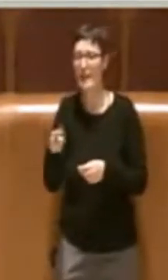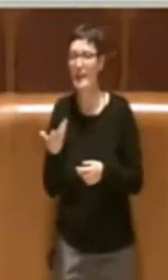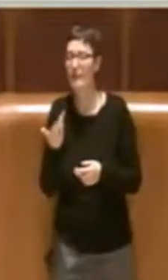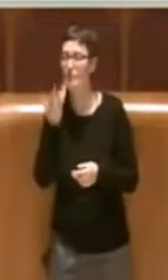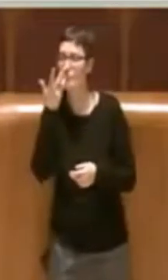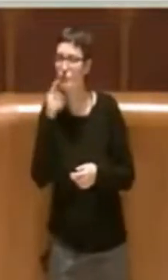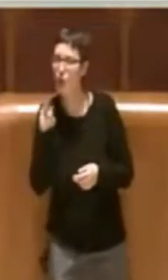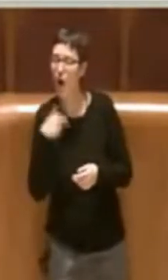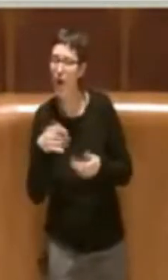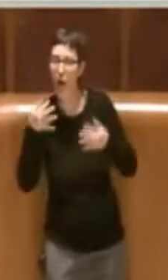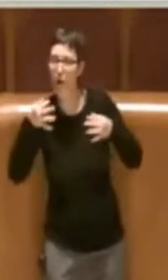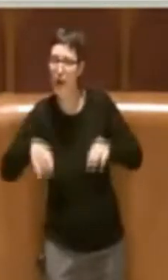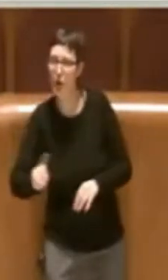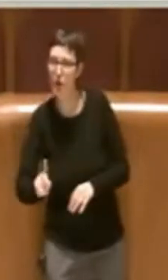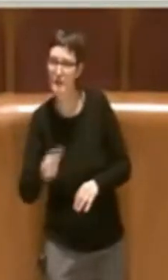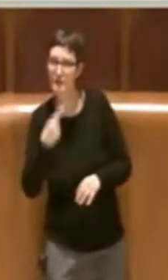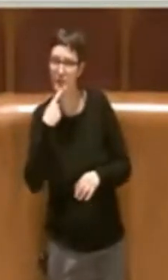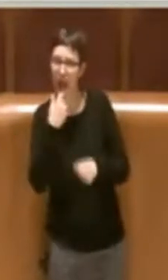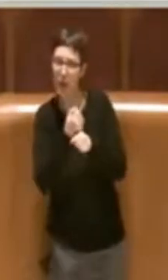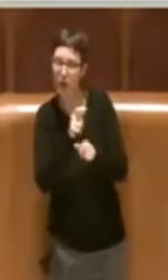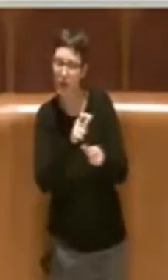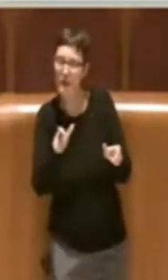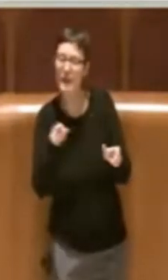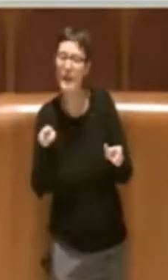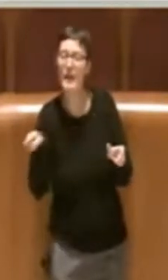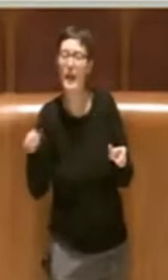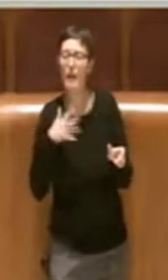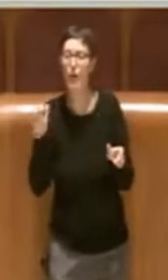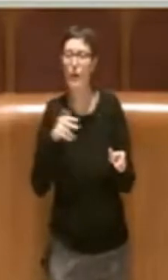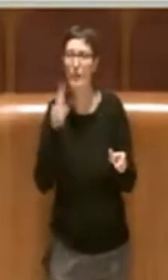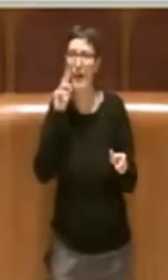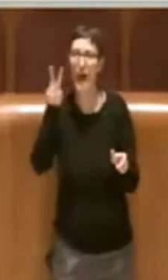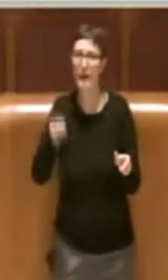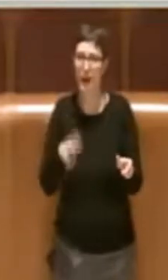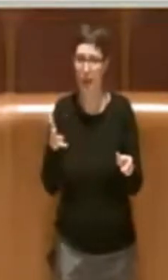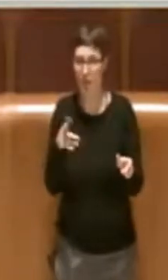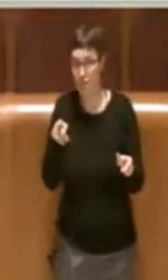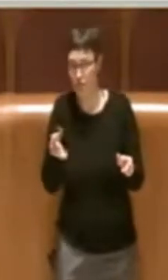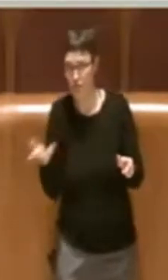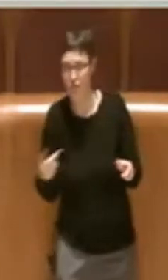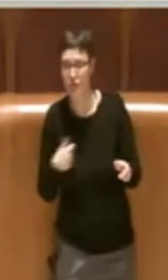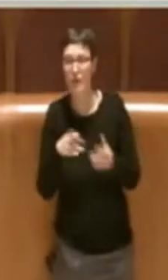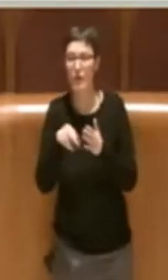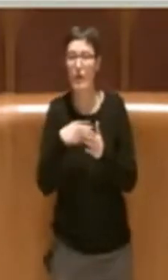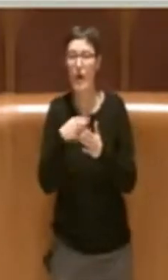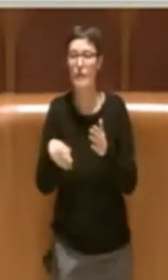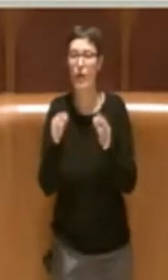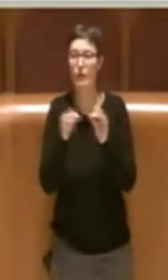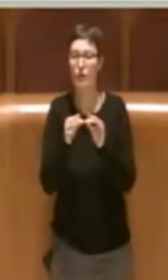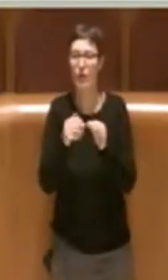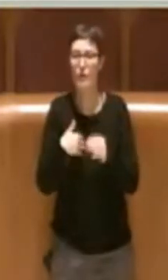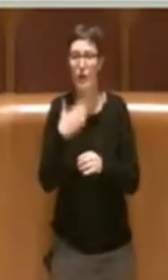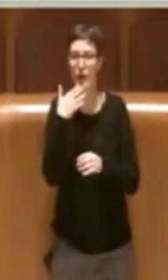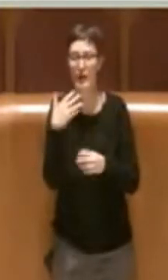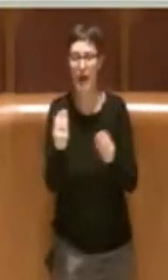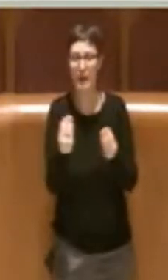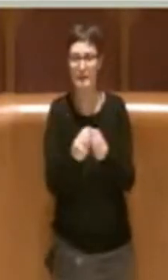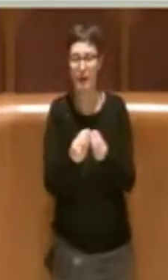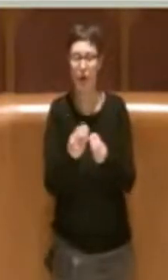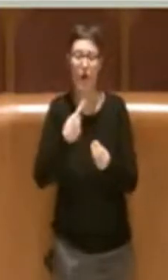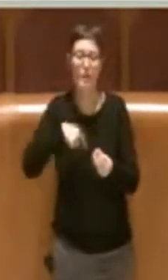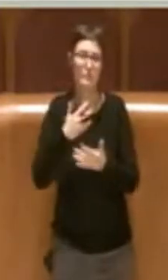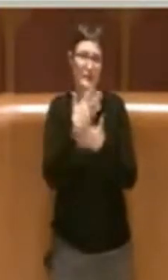e di chi è in prima linea per offrire un servizio in questa città. Quindi il nostro voto è favorevole, ringrazio i colleghi e ovviamente siamo a